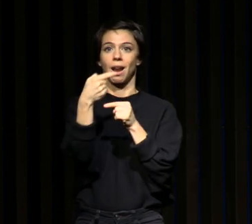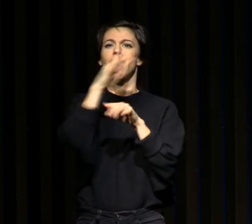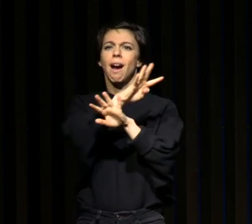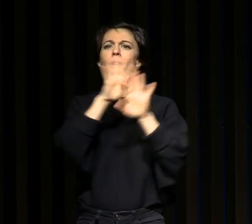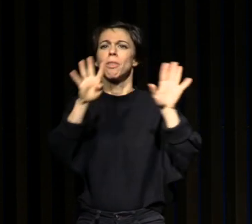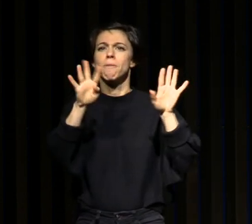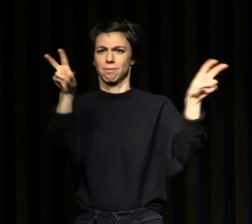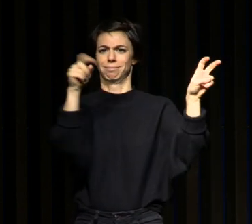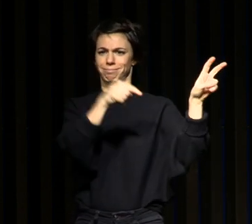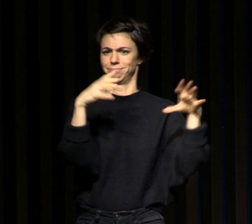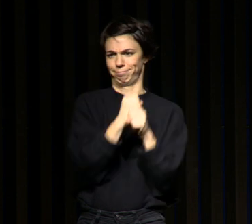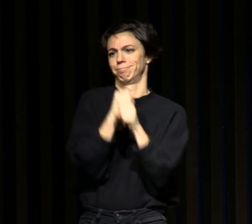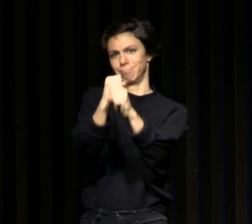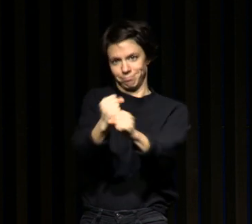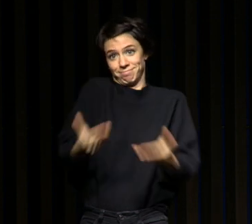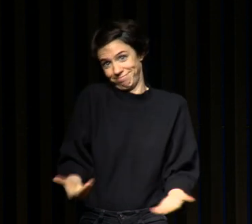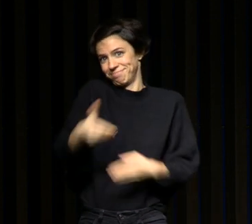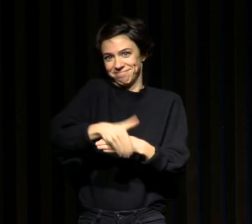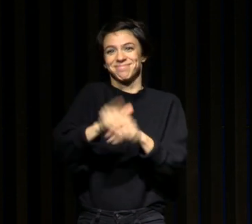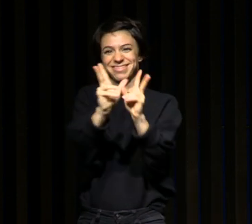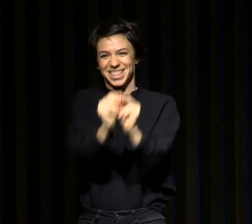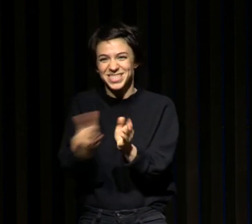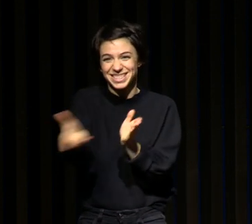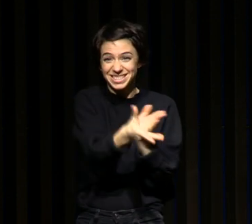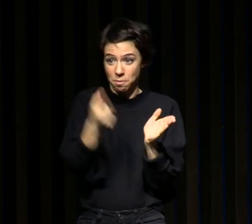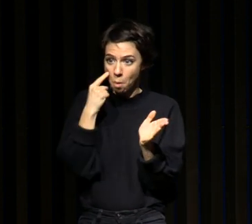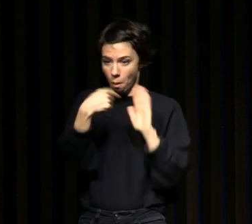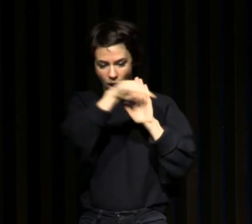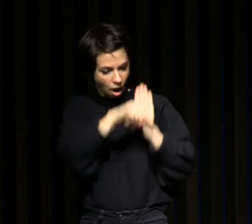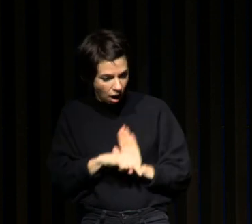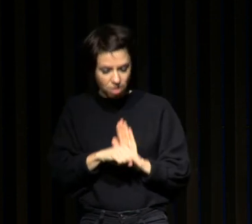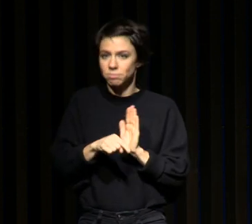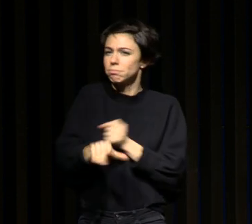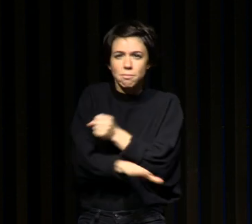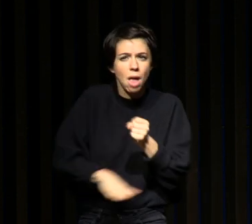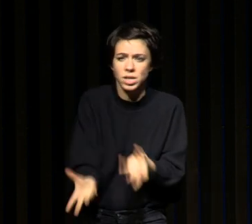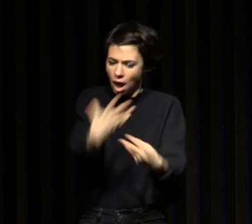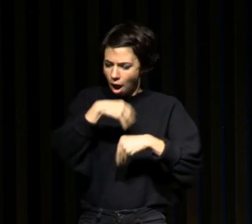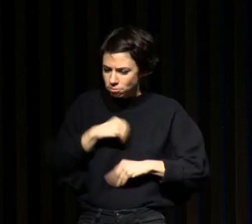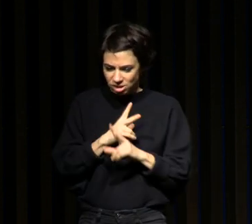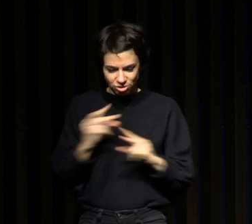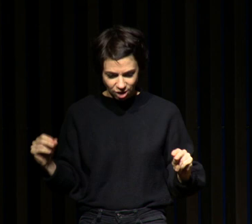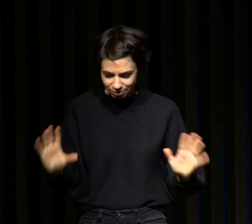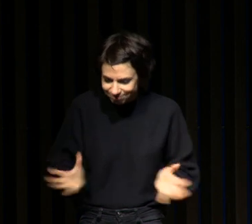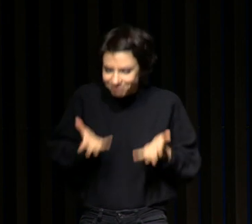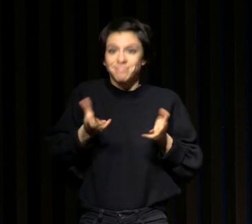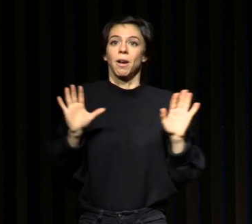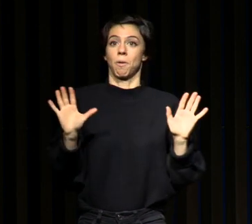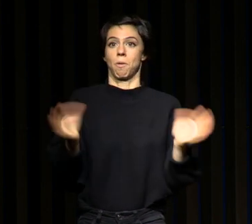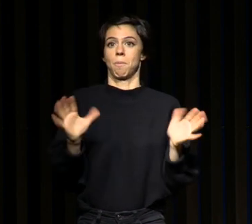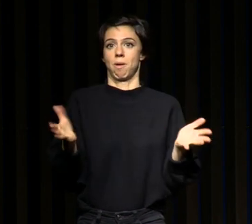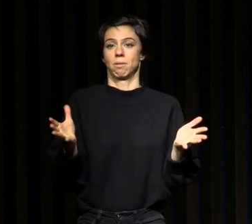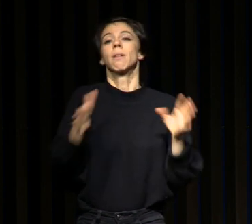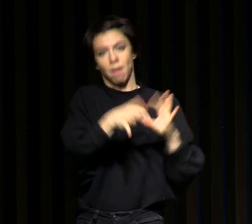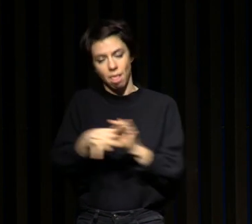expliquer les fondamentaux de ces règles d'hygiène que vous pourrez vous approprier, en particulier avec le programme